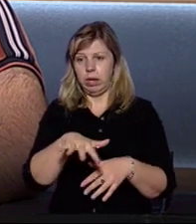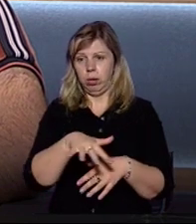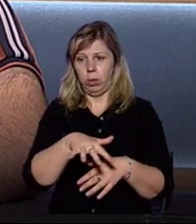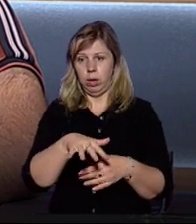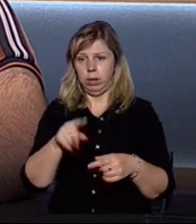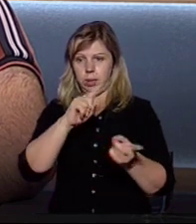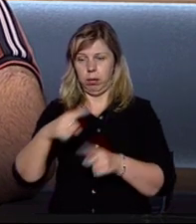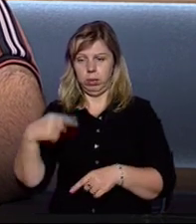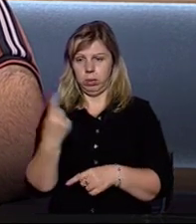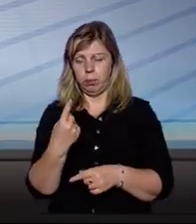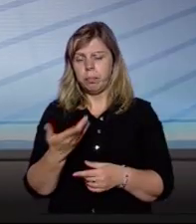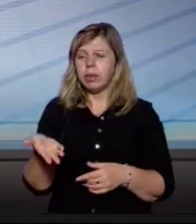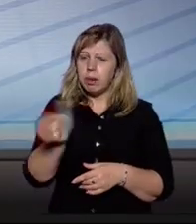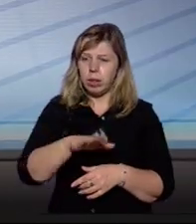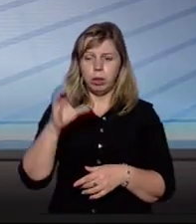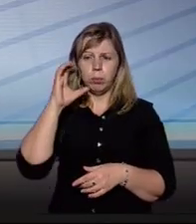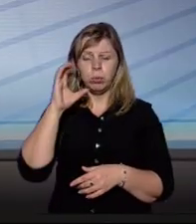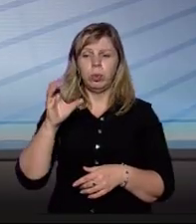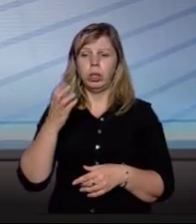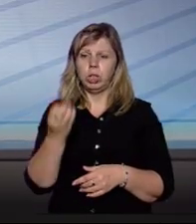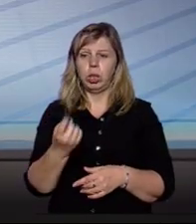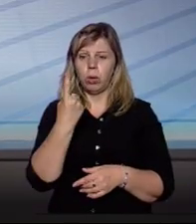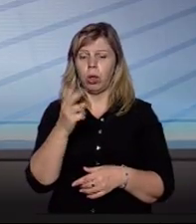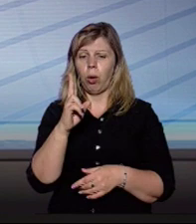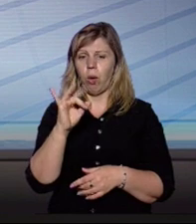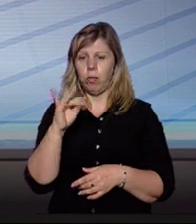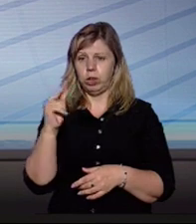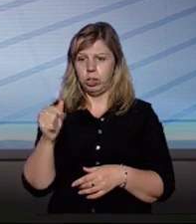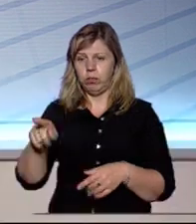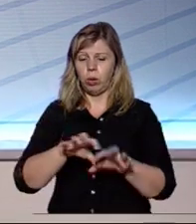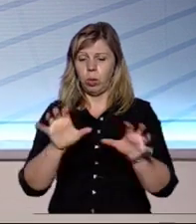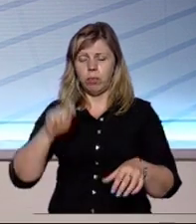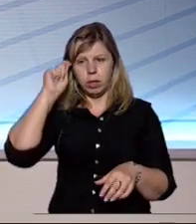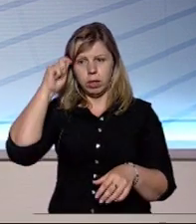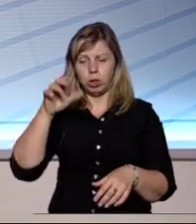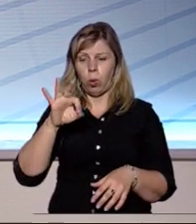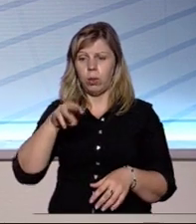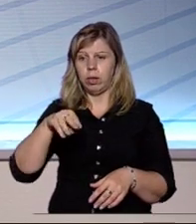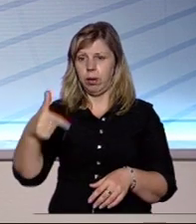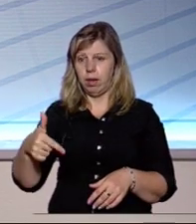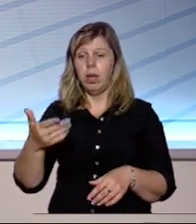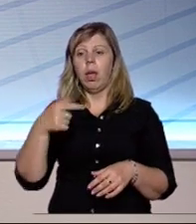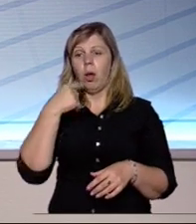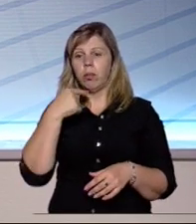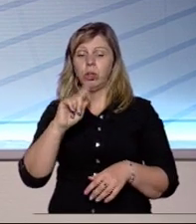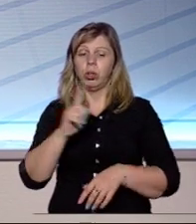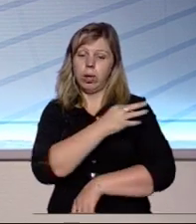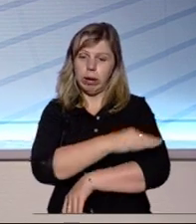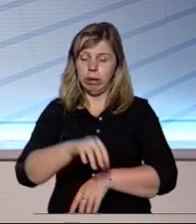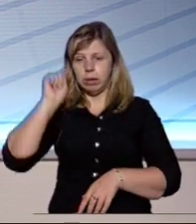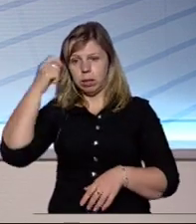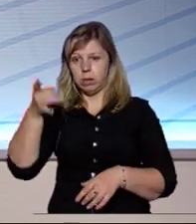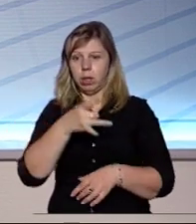Закарпатської області. Давайте послухаємо ще Івана Ковача, він голова Тячівської ОТГ, і каже, що Рахівський та